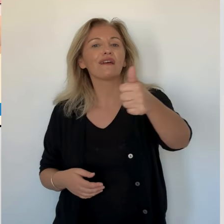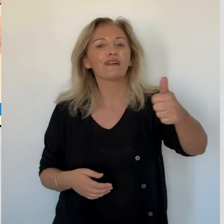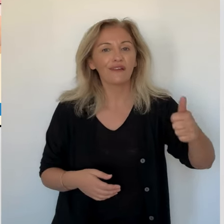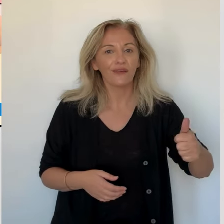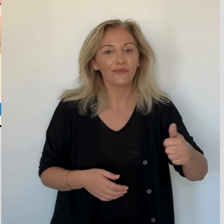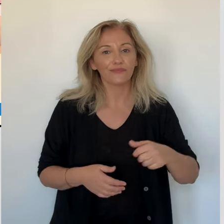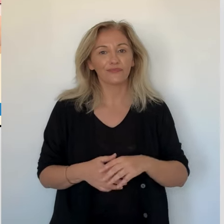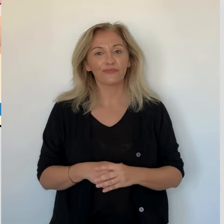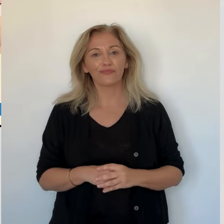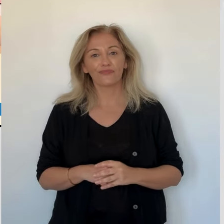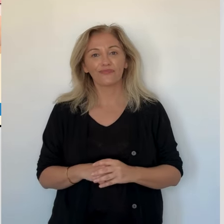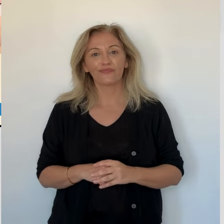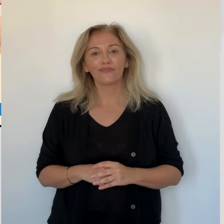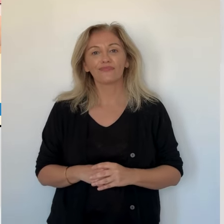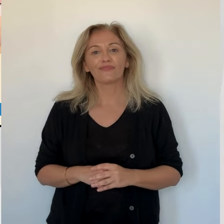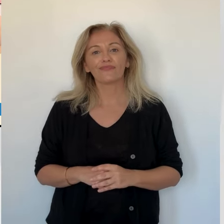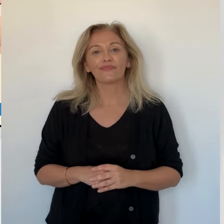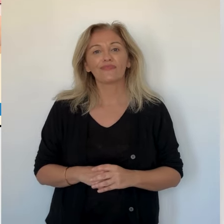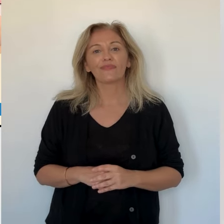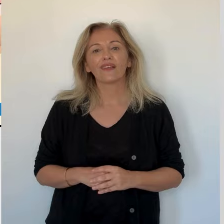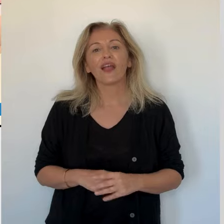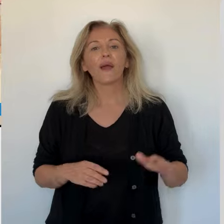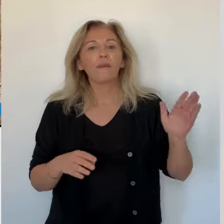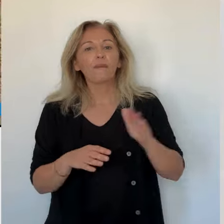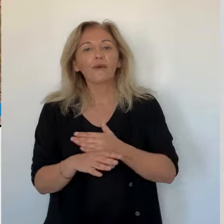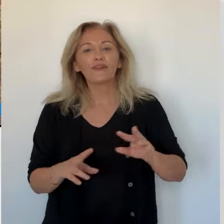Explication de K.L. Serrir avec Franck Rombaldi.